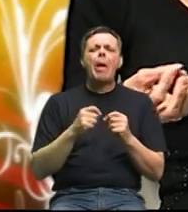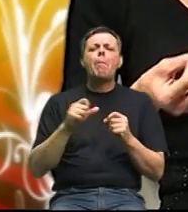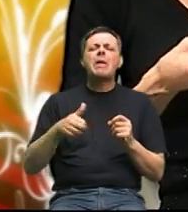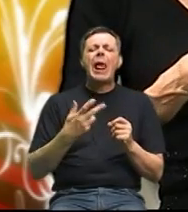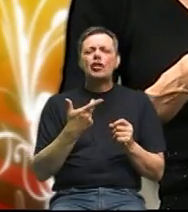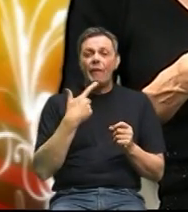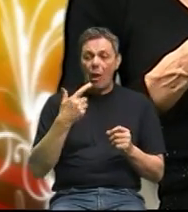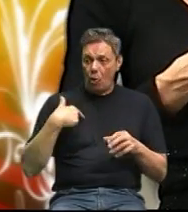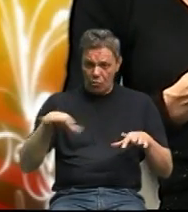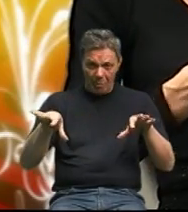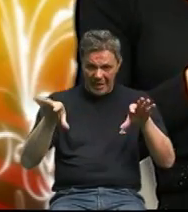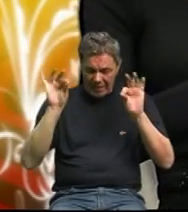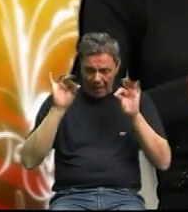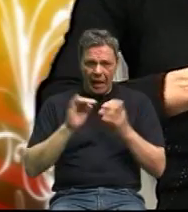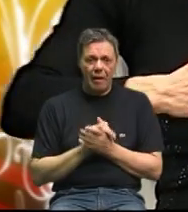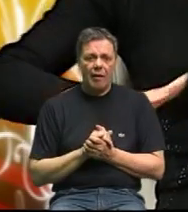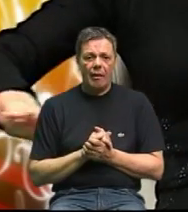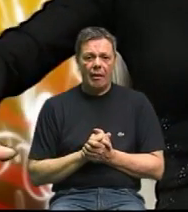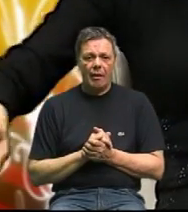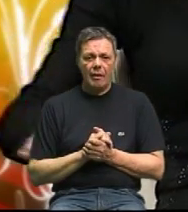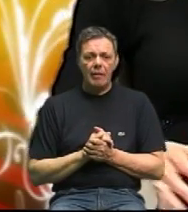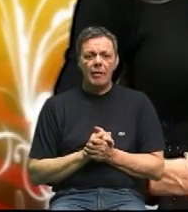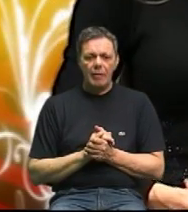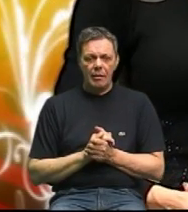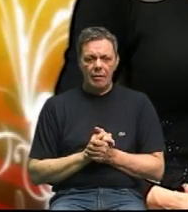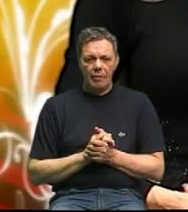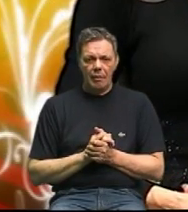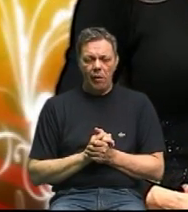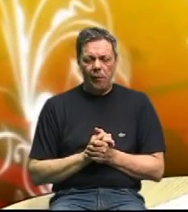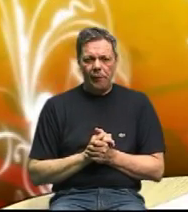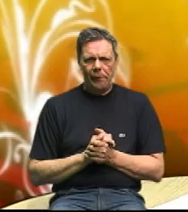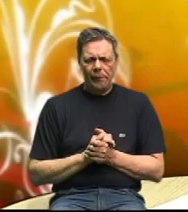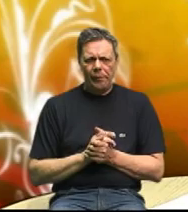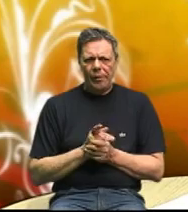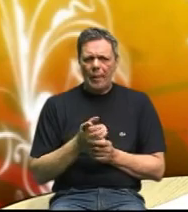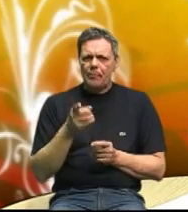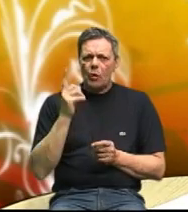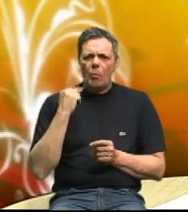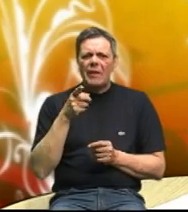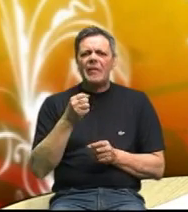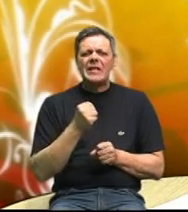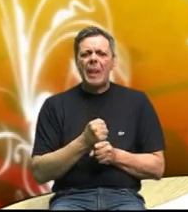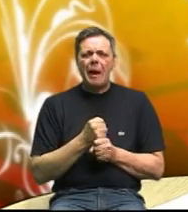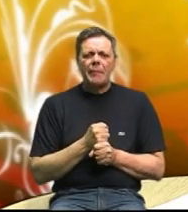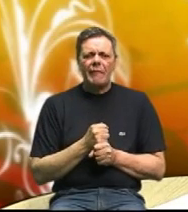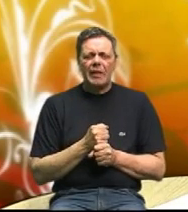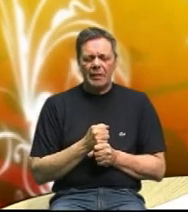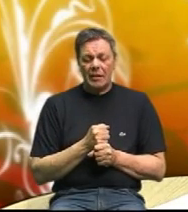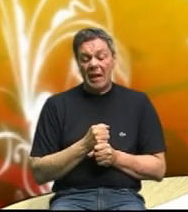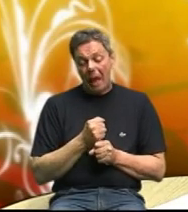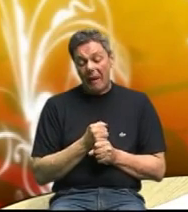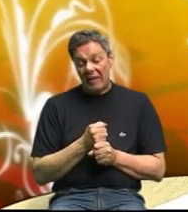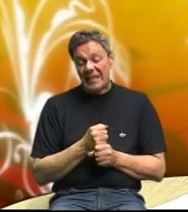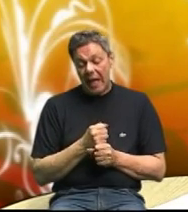se izabrali iz hrani a oddjelili jednu vrstu ajmo reći artificijelne prehrane